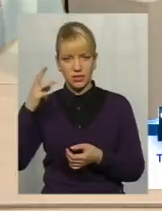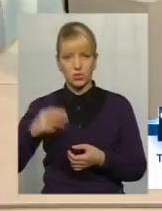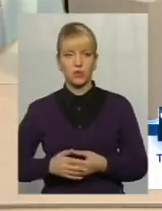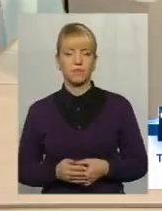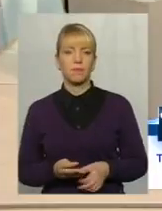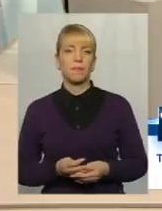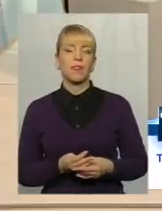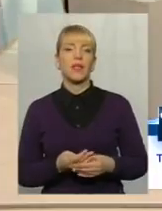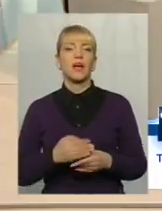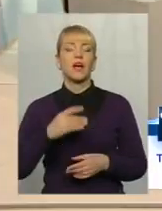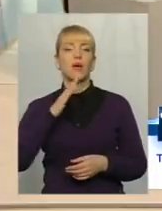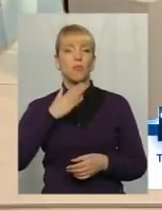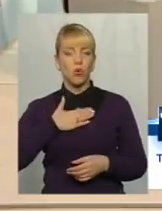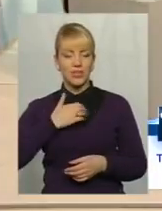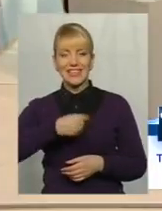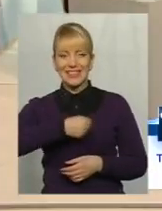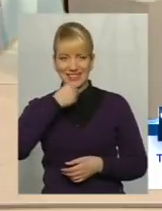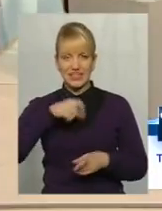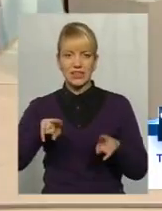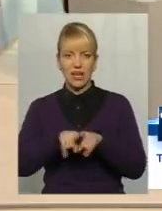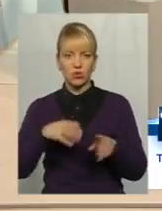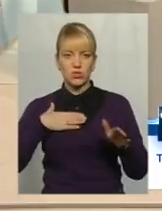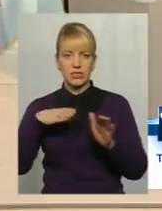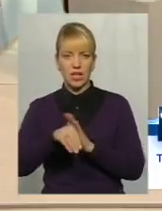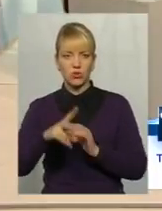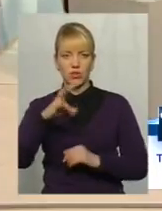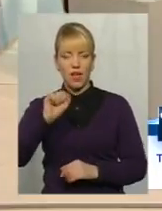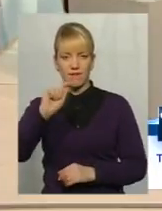Так, ваше питання. Мені також діди загинули на війні,